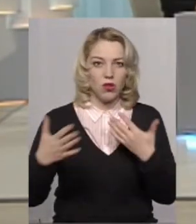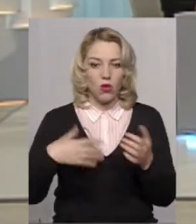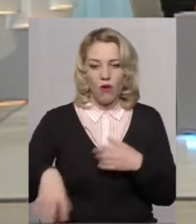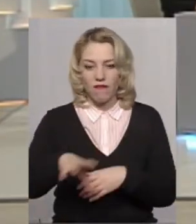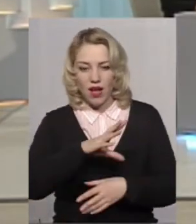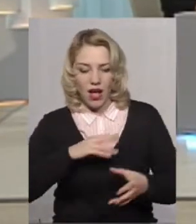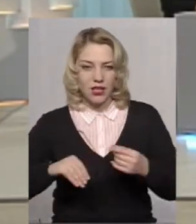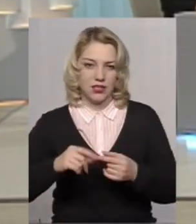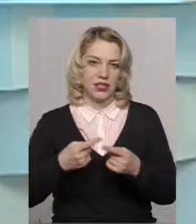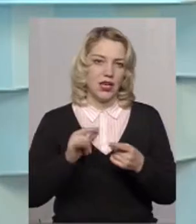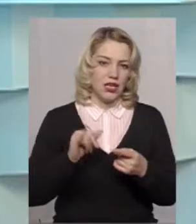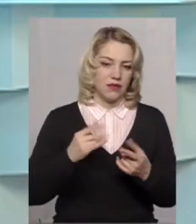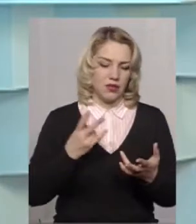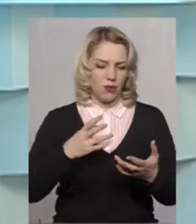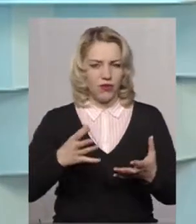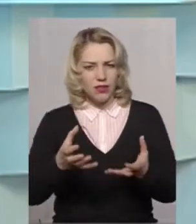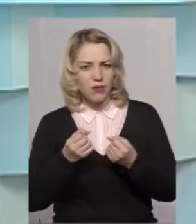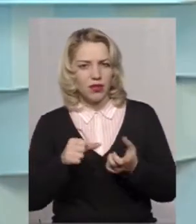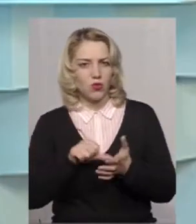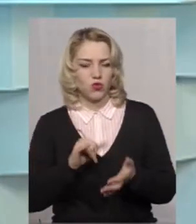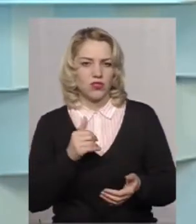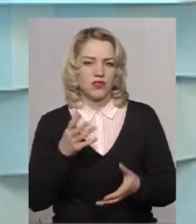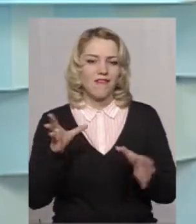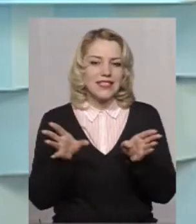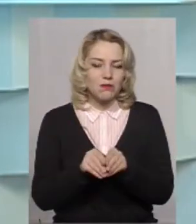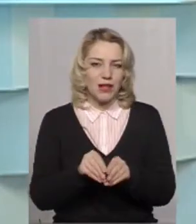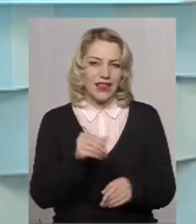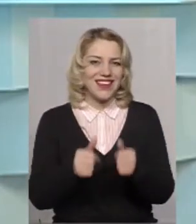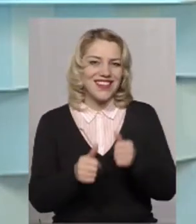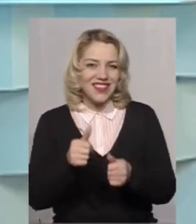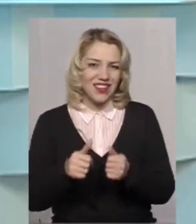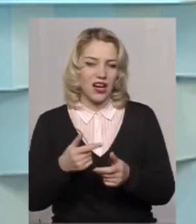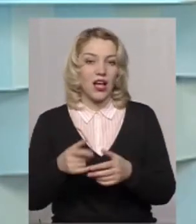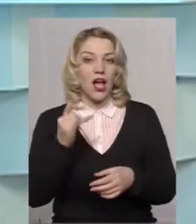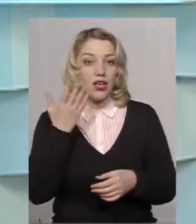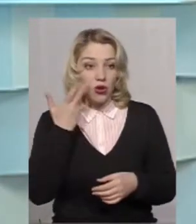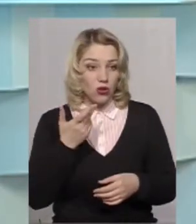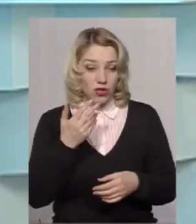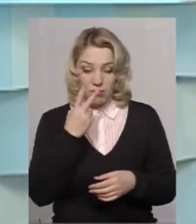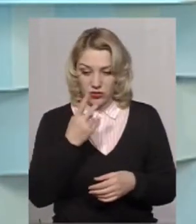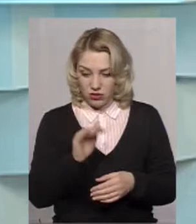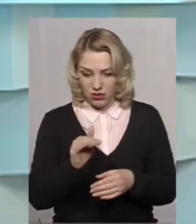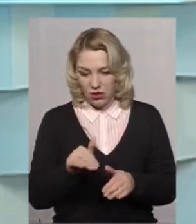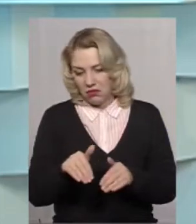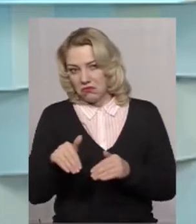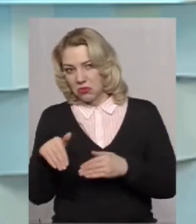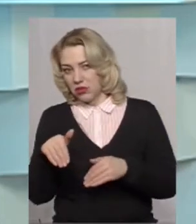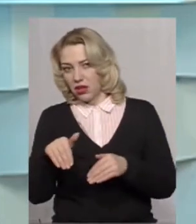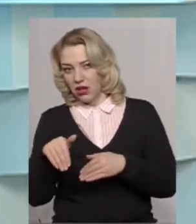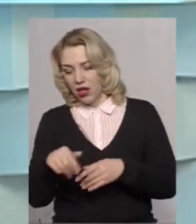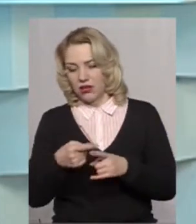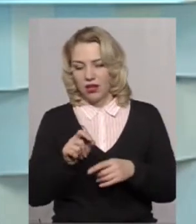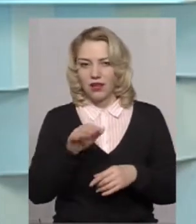взаємодіяти, приймати участь у спільних іграх, і коли діти помічають, що дитина уникає контакту, тоді це може теж